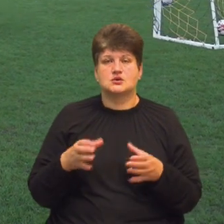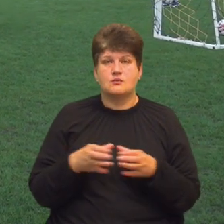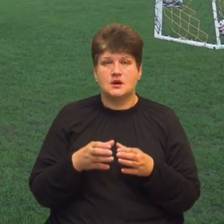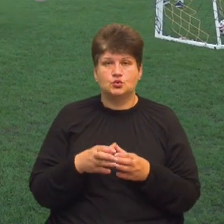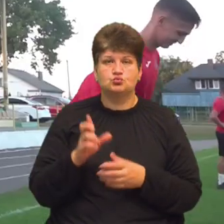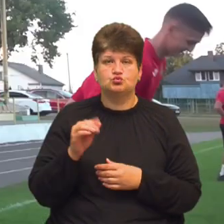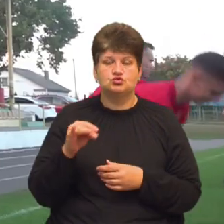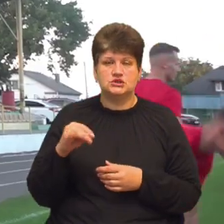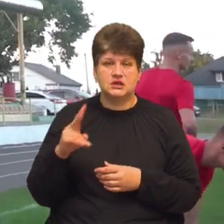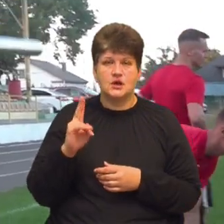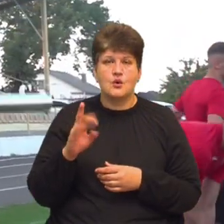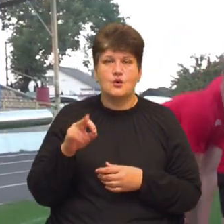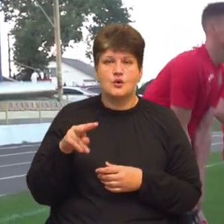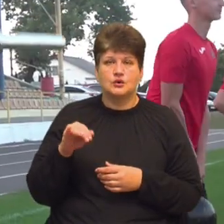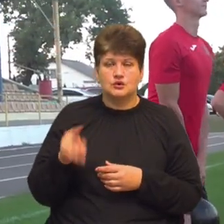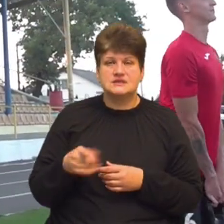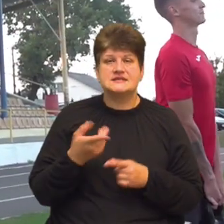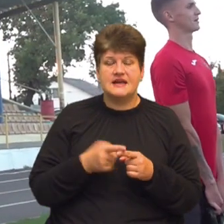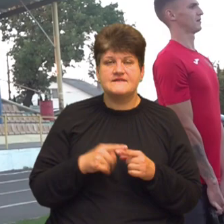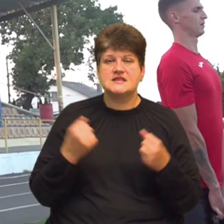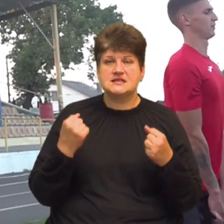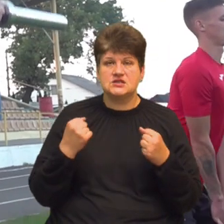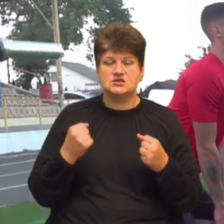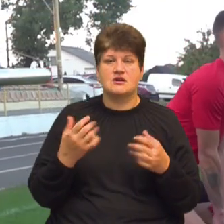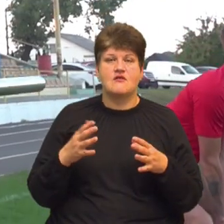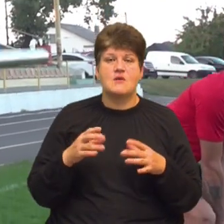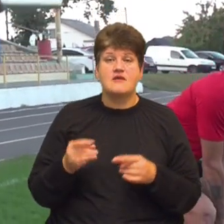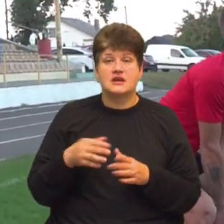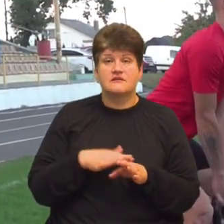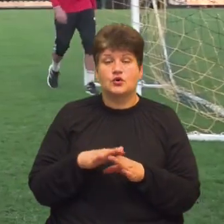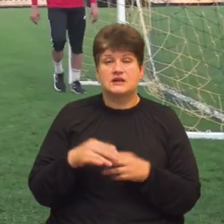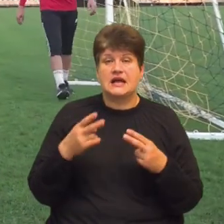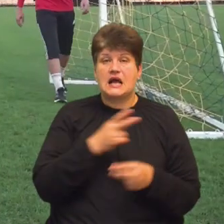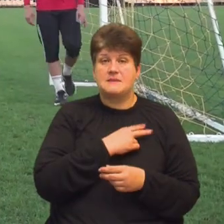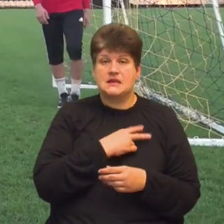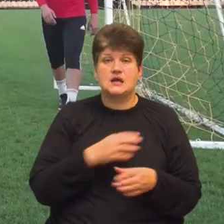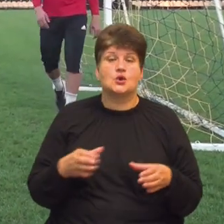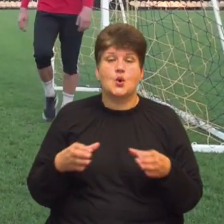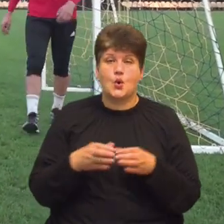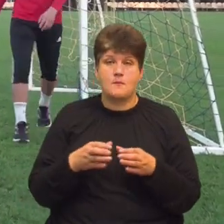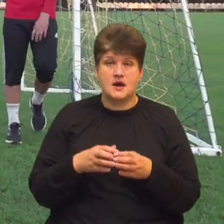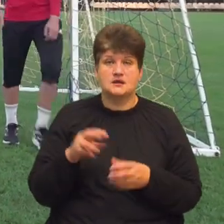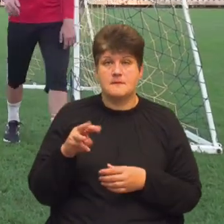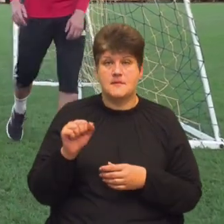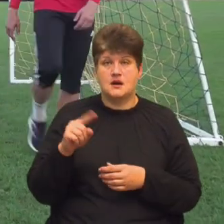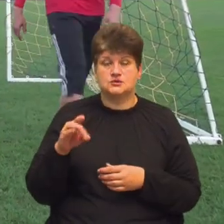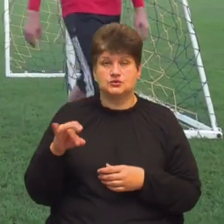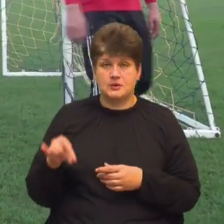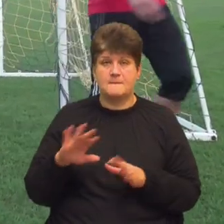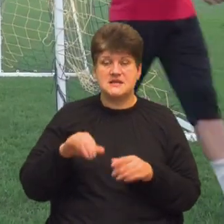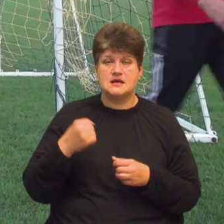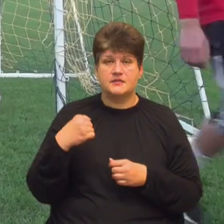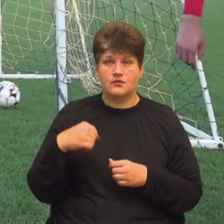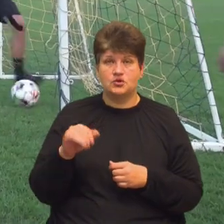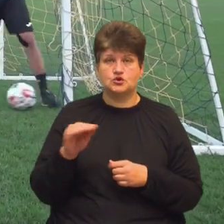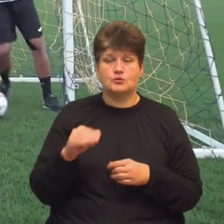тренування – фізичні вправи. Їх виконує капітан команди Руслан Мазур. Каже, після перемоги над житомирською командою в чемпіонаті